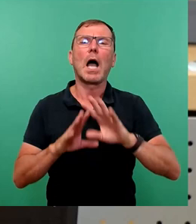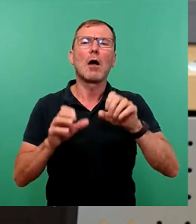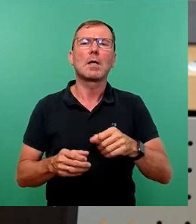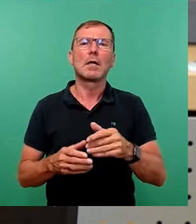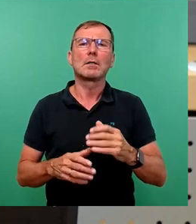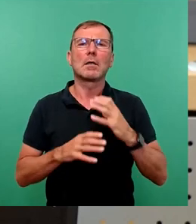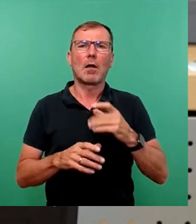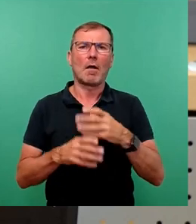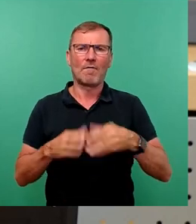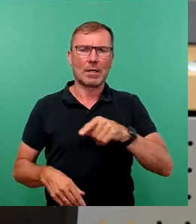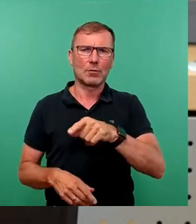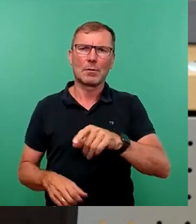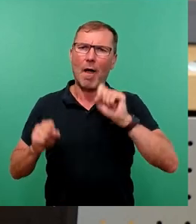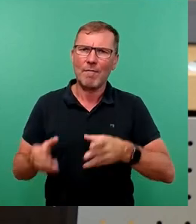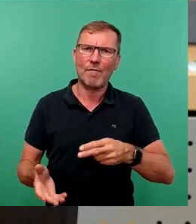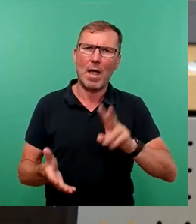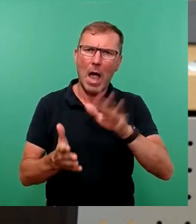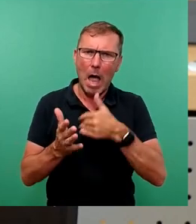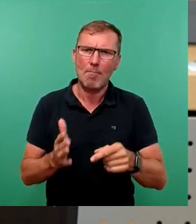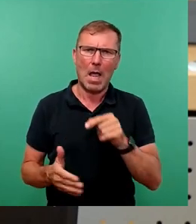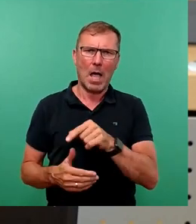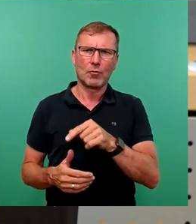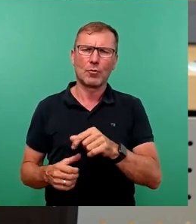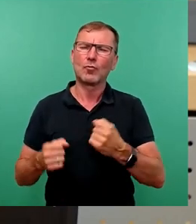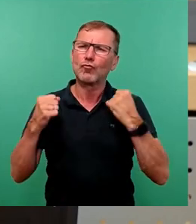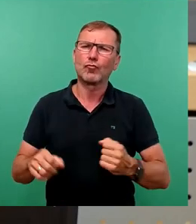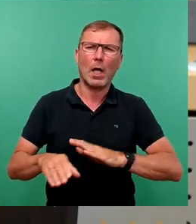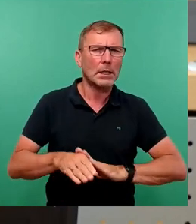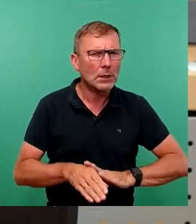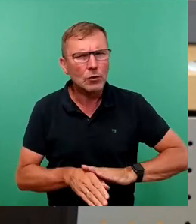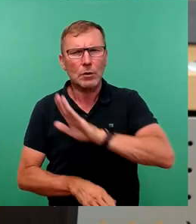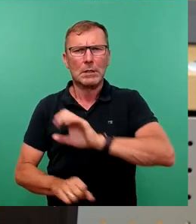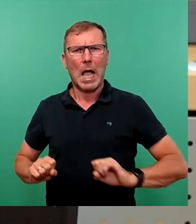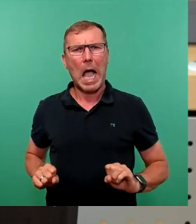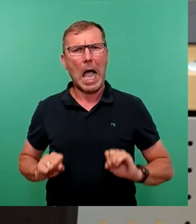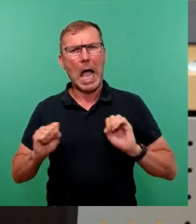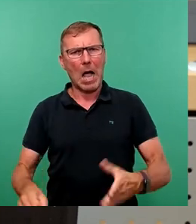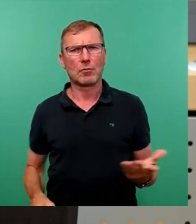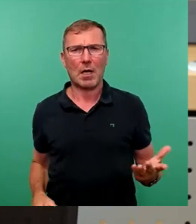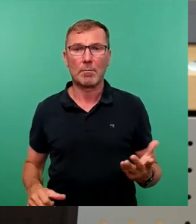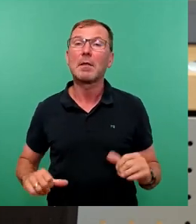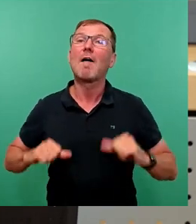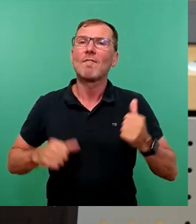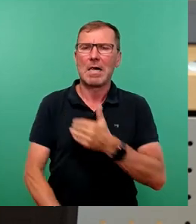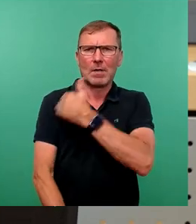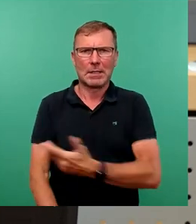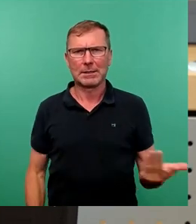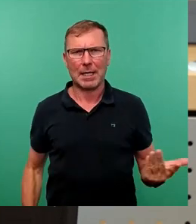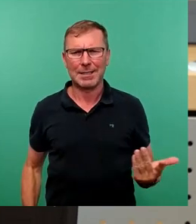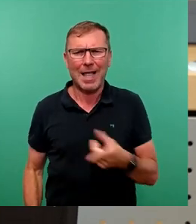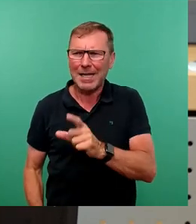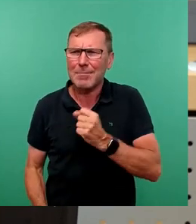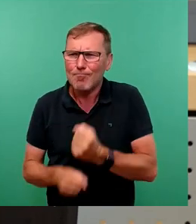diese massive Fehlplanung, durch die massive gestiegene Ausgaben auf freiwilliger Seite, die nicht sein